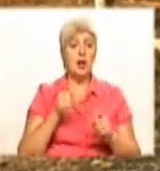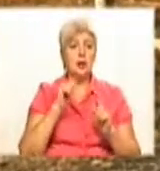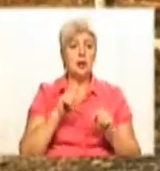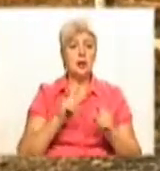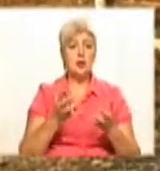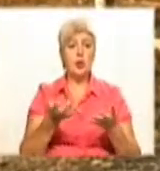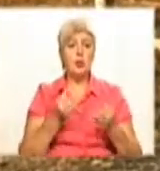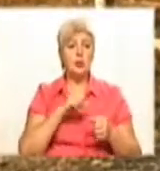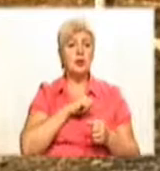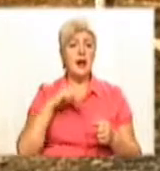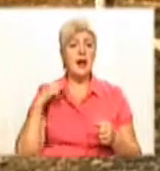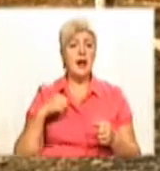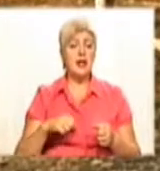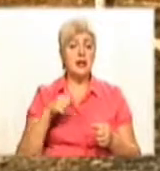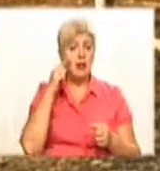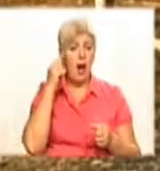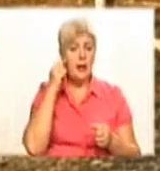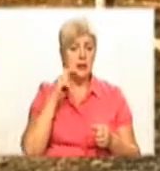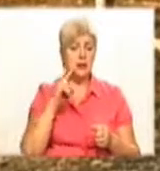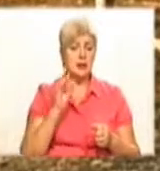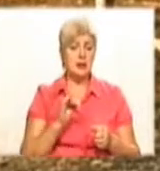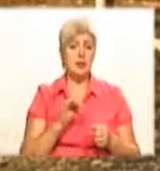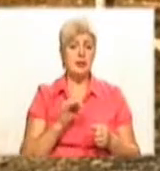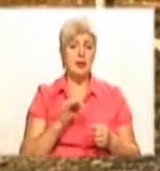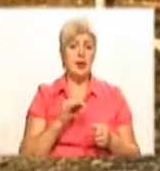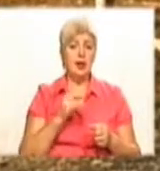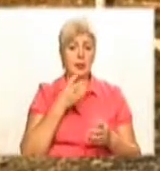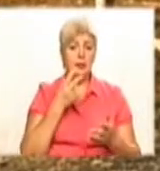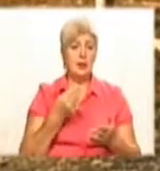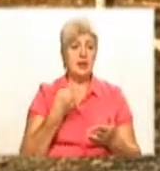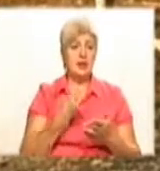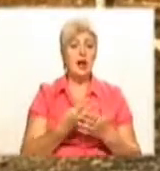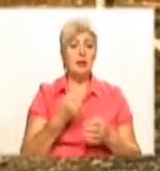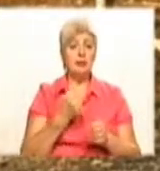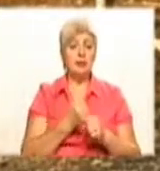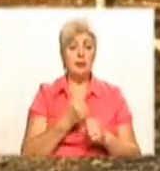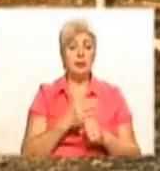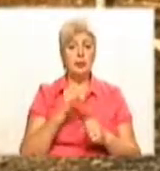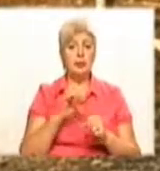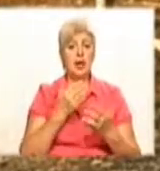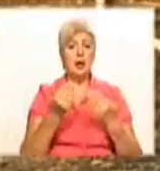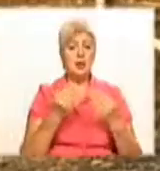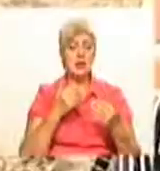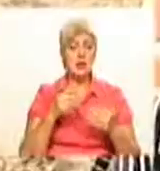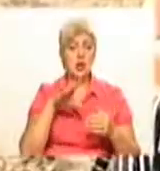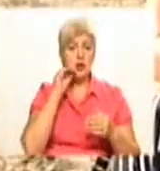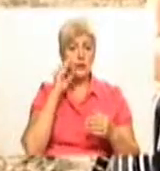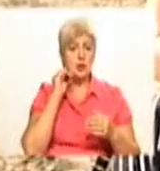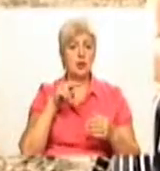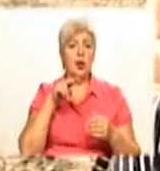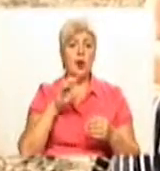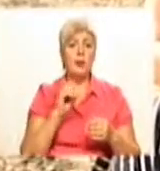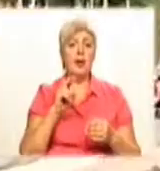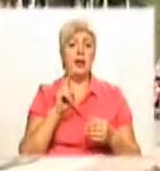представили роботи про музей Шевченка в Пекіні. Інеса та